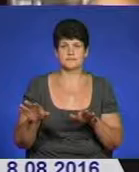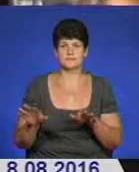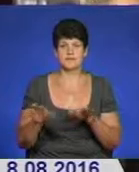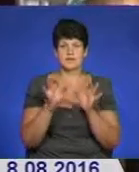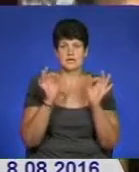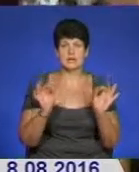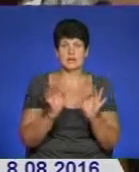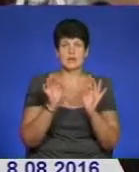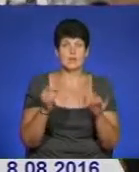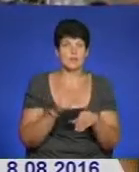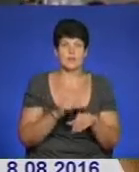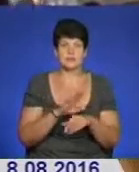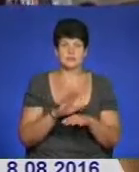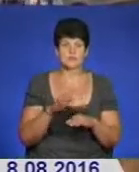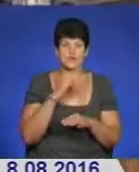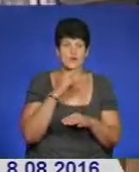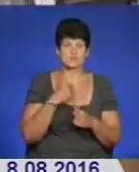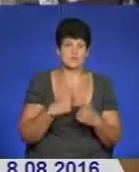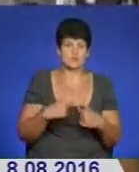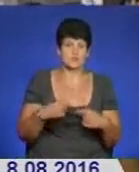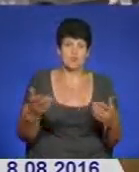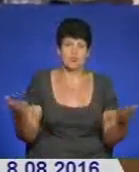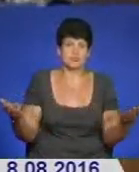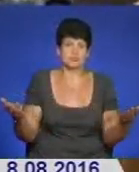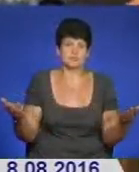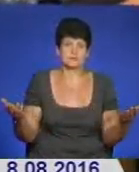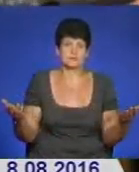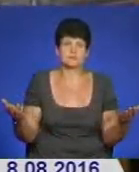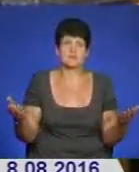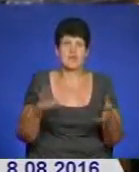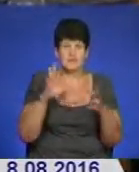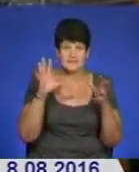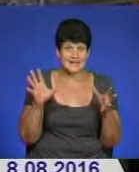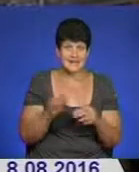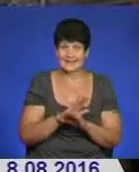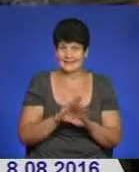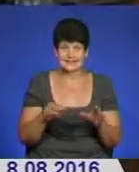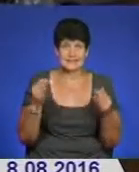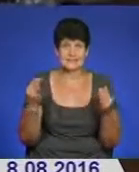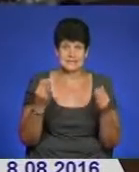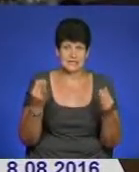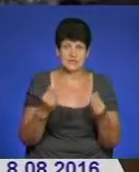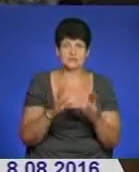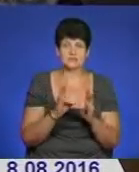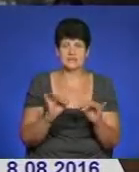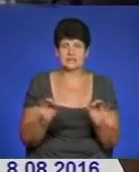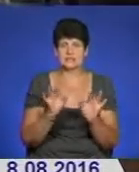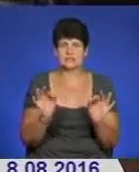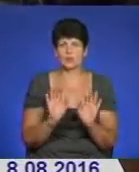не замечала за собою, може так. Ви взагалі не цікавиться, коли вони вас не сподівали? Ніколи.